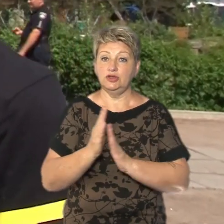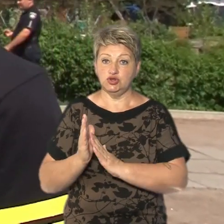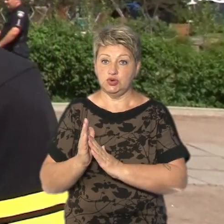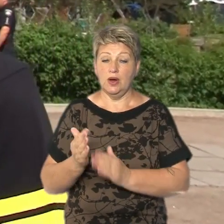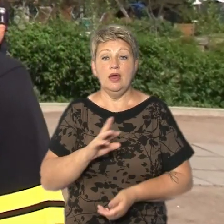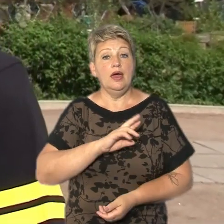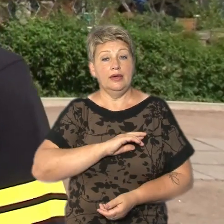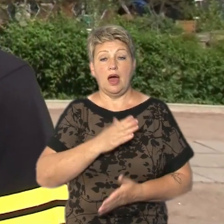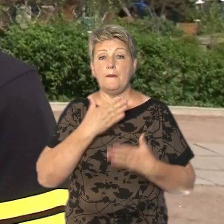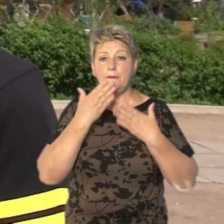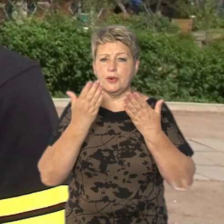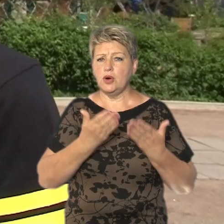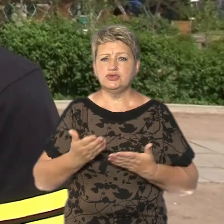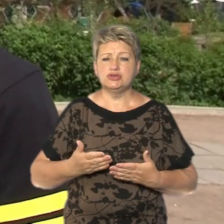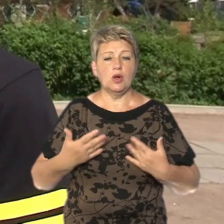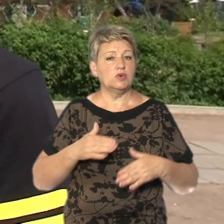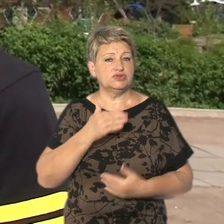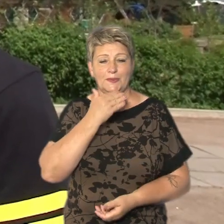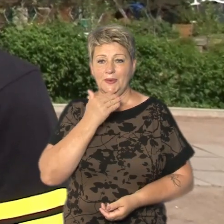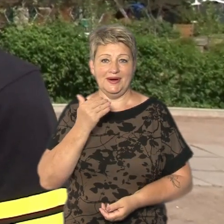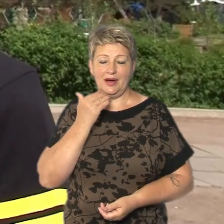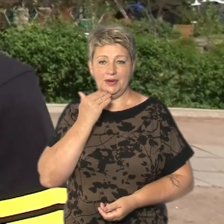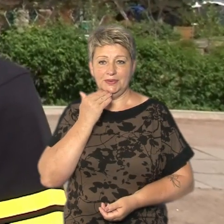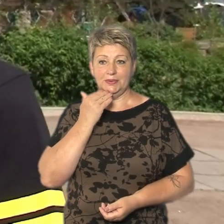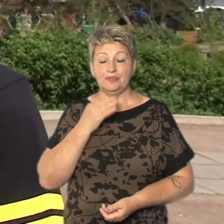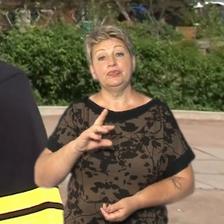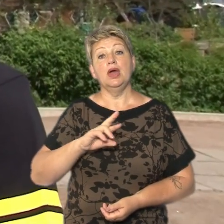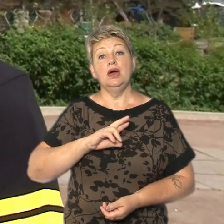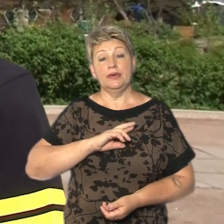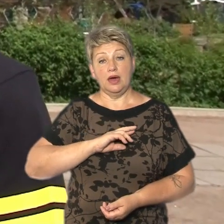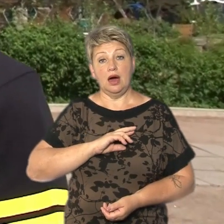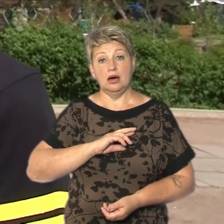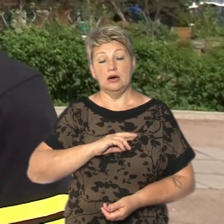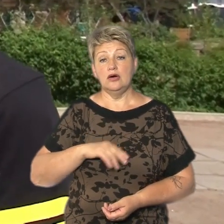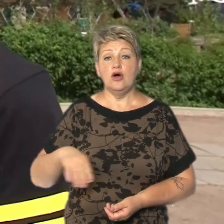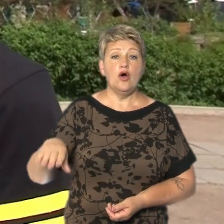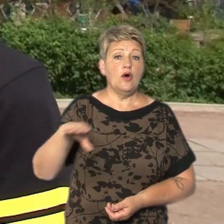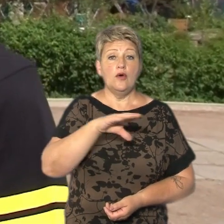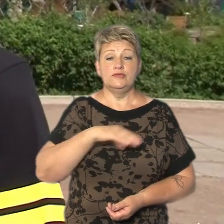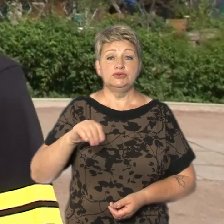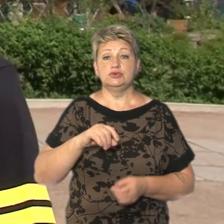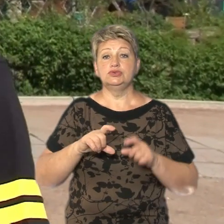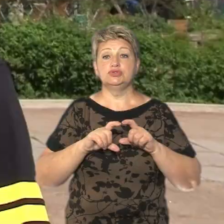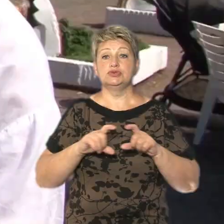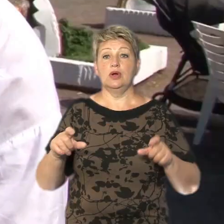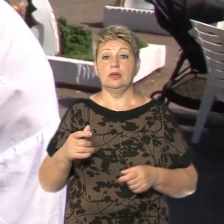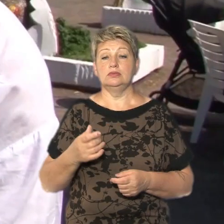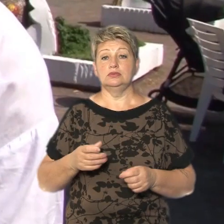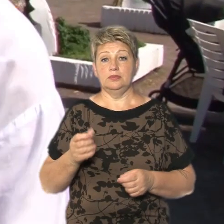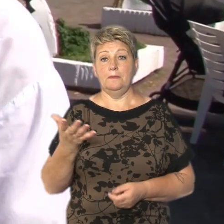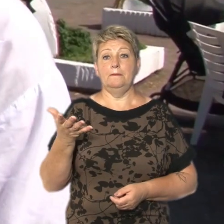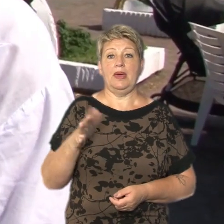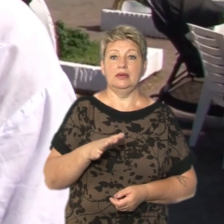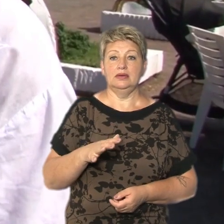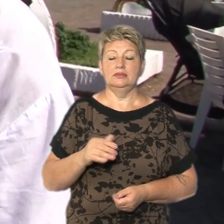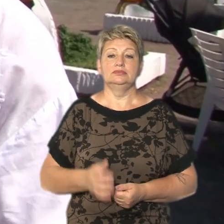прочитав там вже багато. Я прочитав всю лішову школу. Пять книжок. Ідемо в